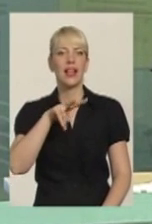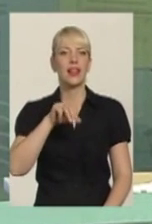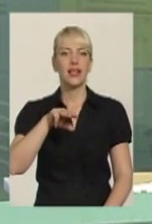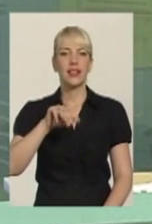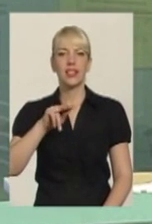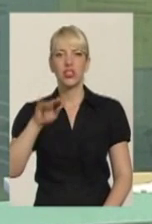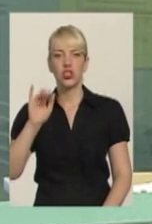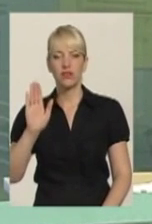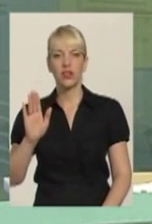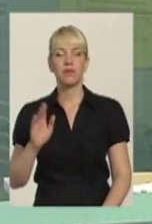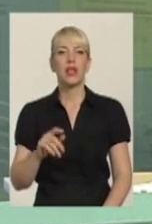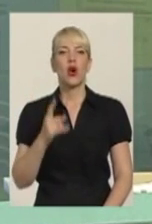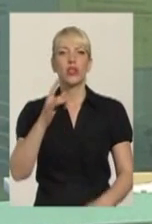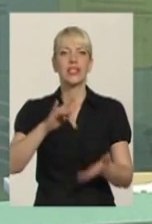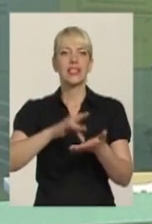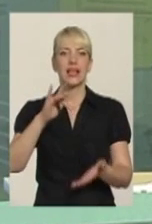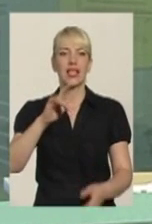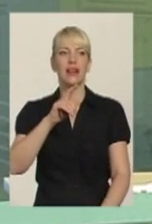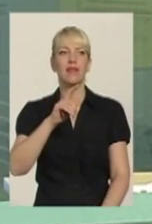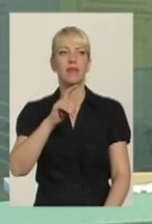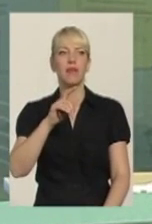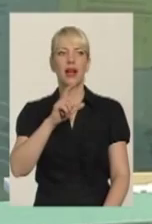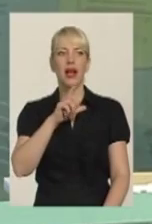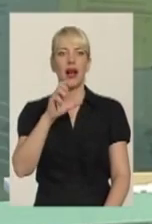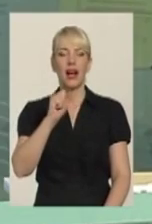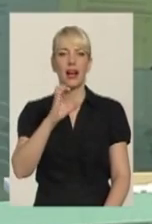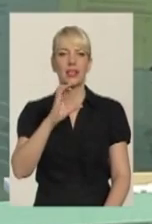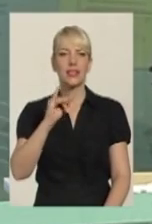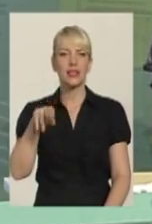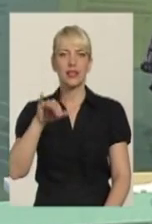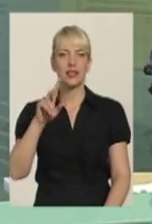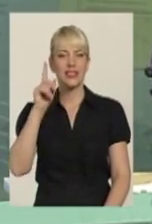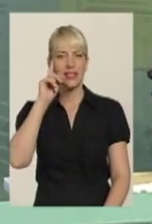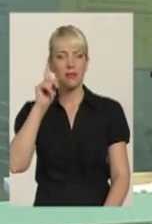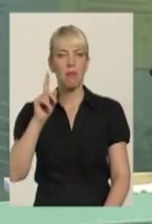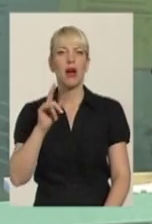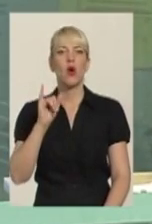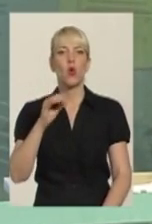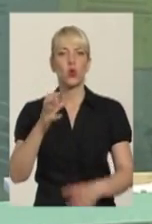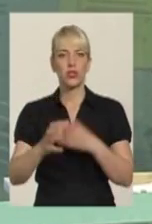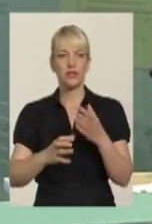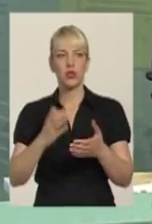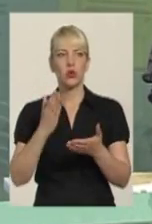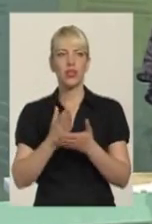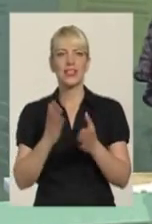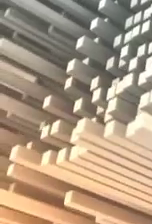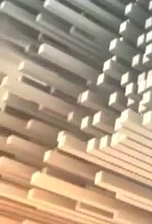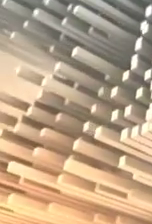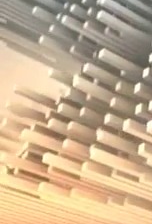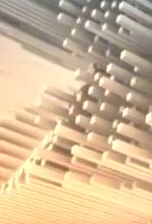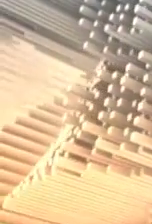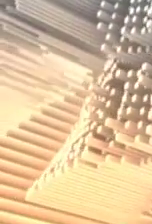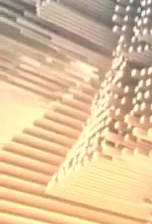Один з центрів паломництва хасидизму взагалом у світі. У нас є, до речі, сюжет, ми його переглянемо.